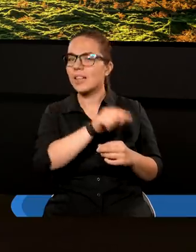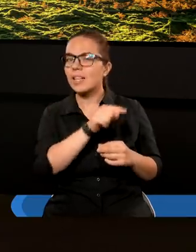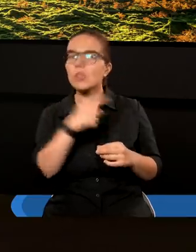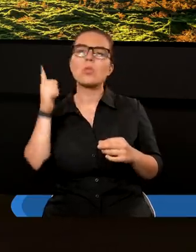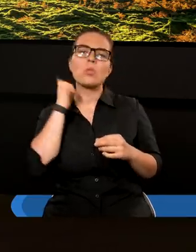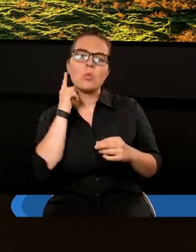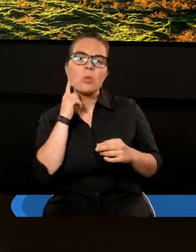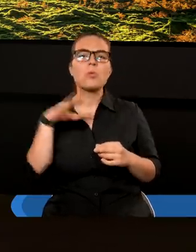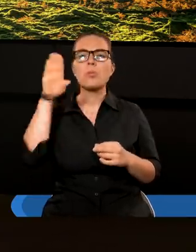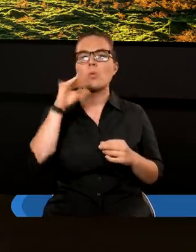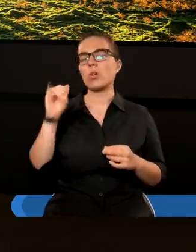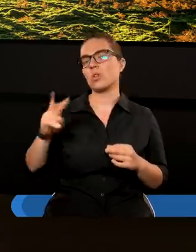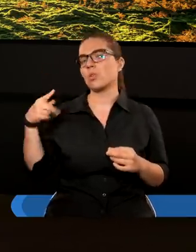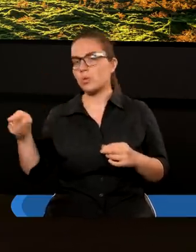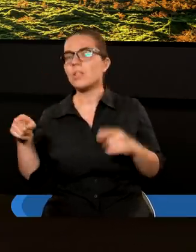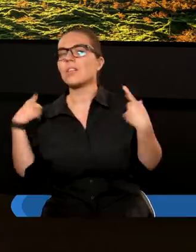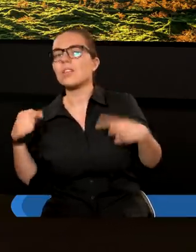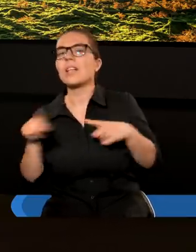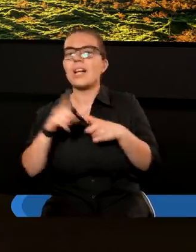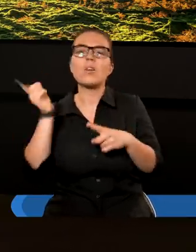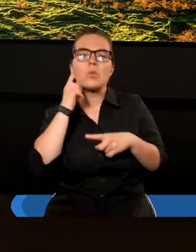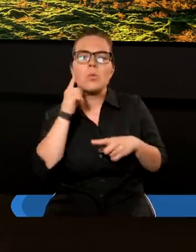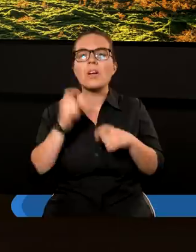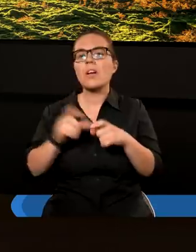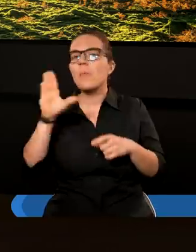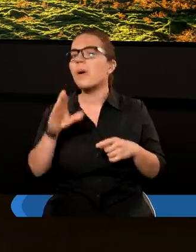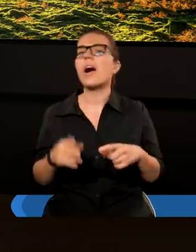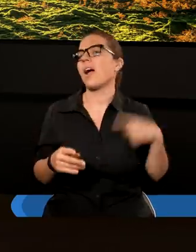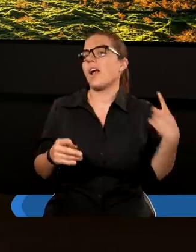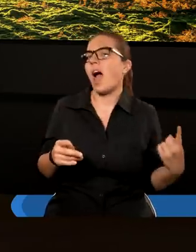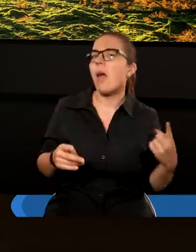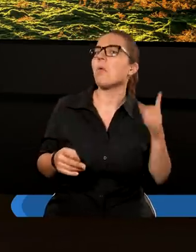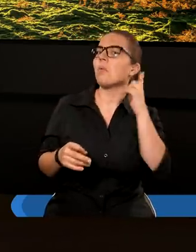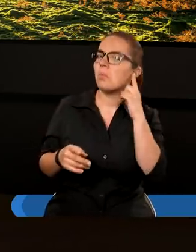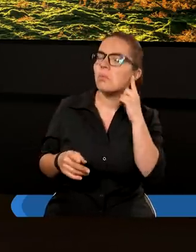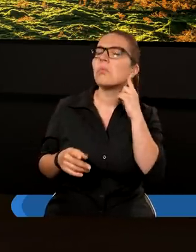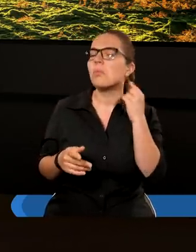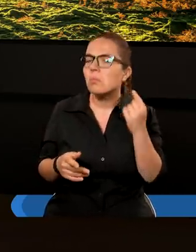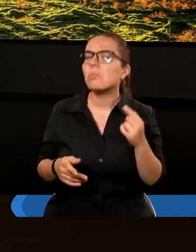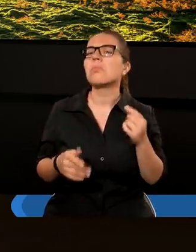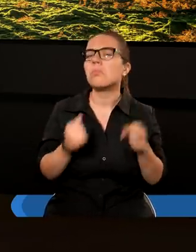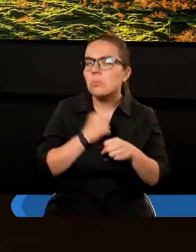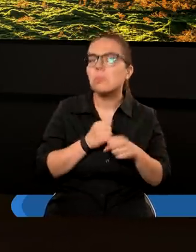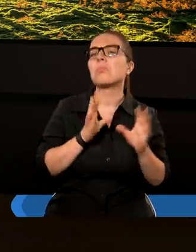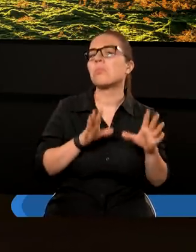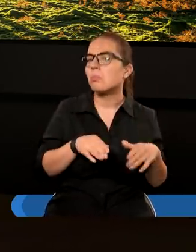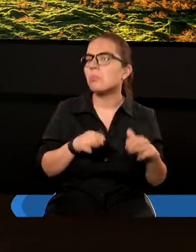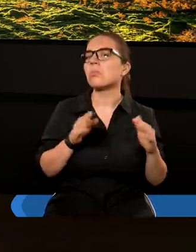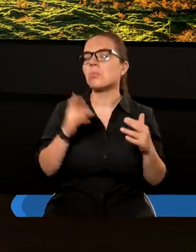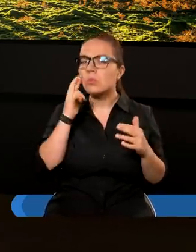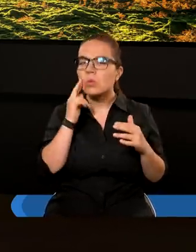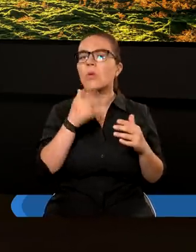słuchał Słowa Bożego i drugi z nich słuchał Słowa Bożego. Ale jeden z nich słuchając na tym poprzestawał i został porównany do,